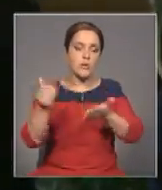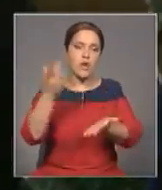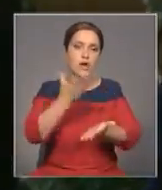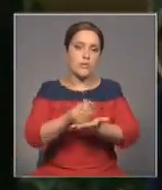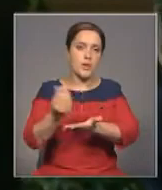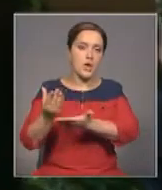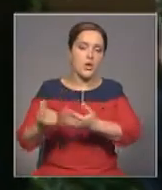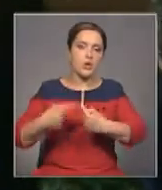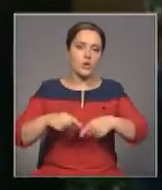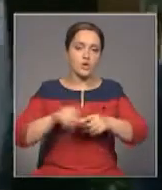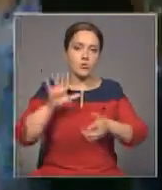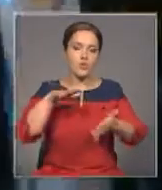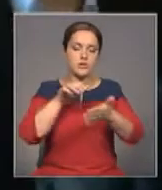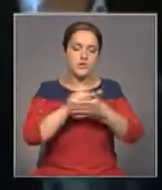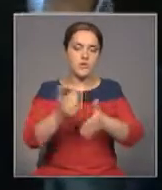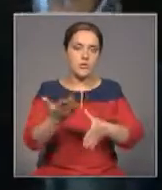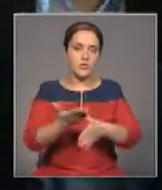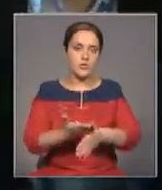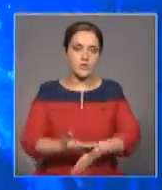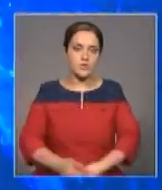которые тоже будут задействованы.